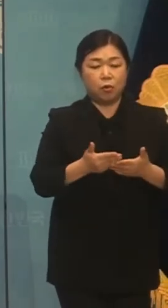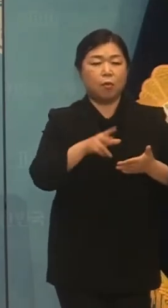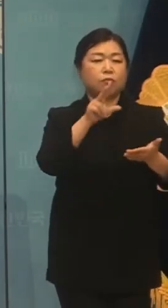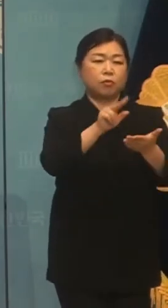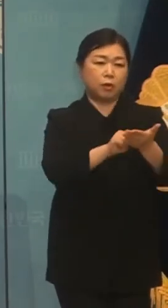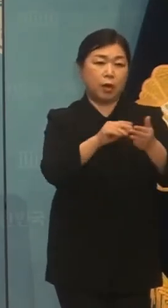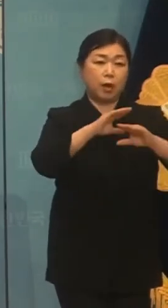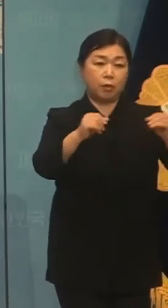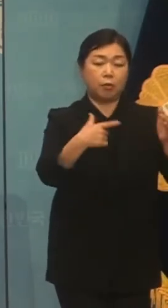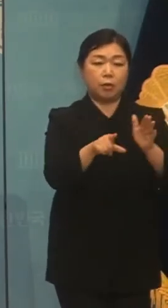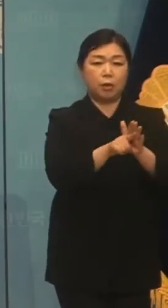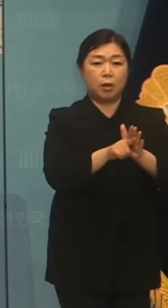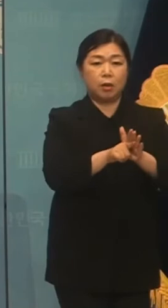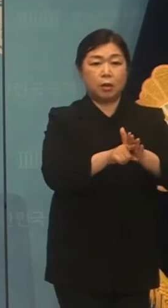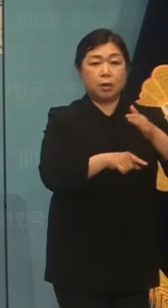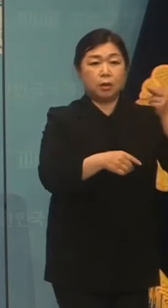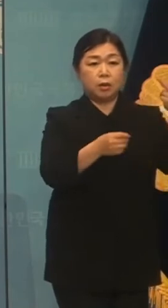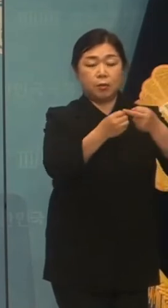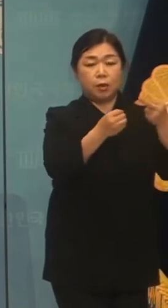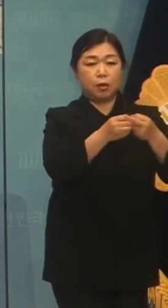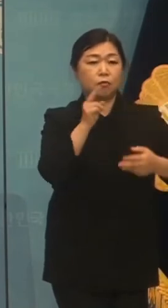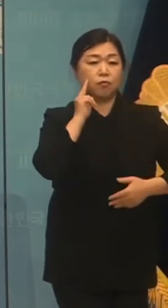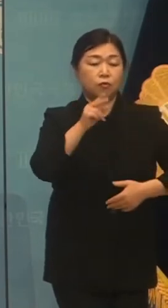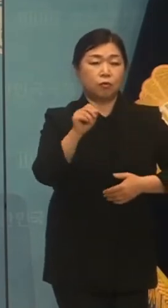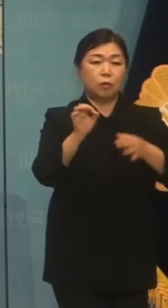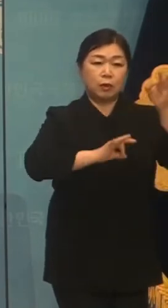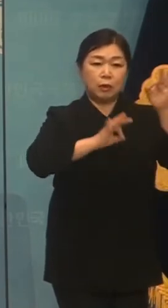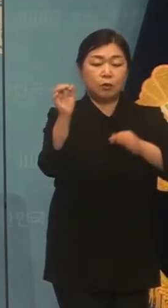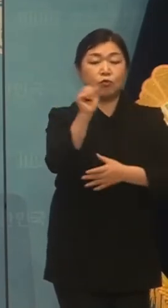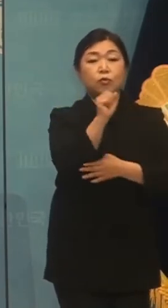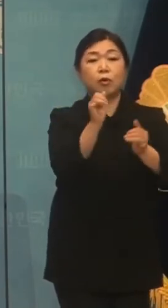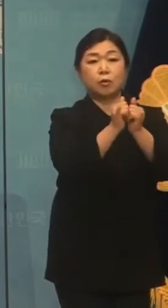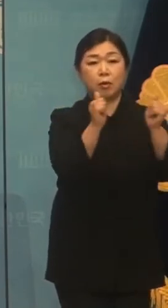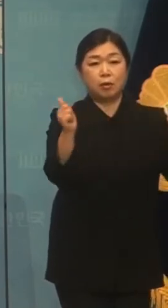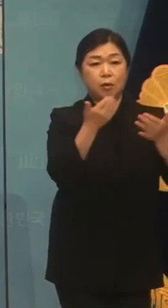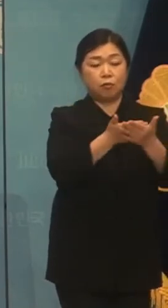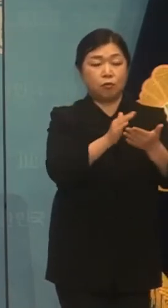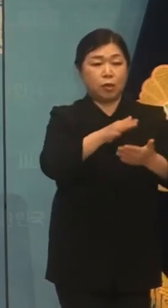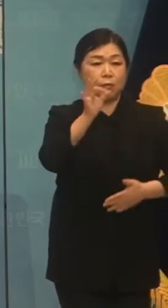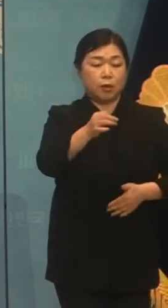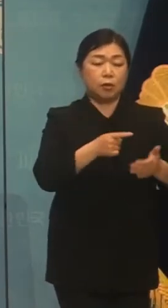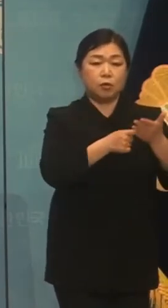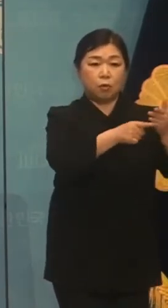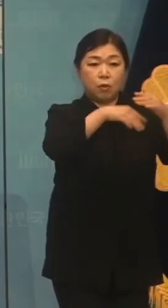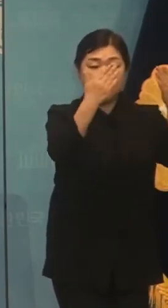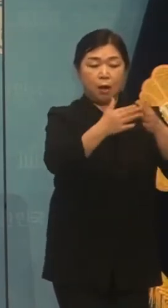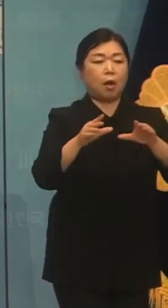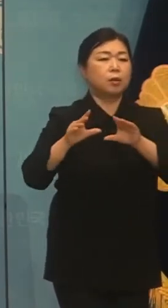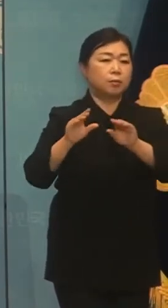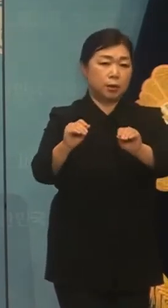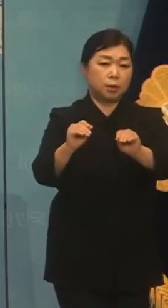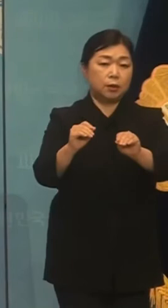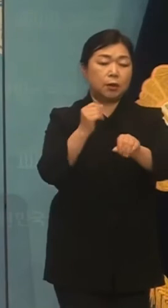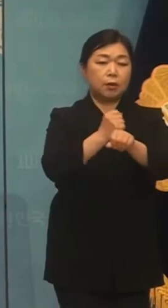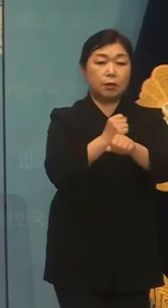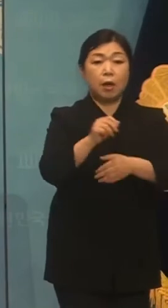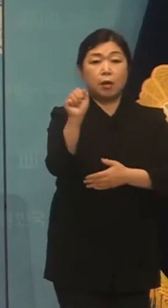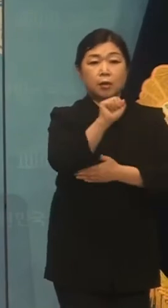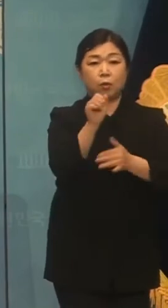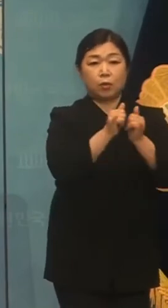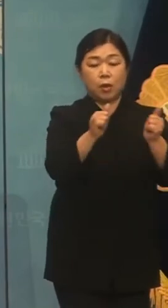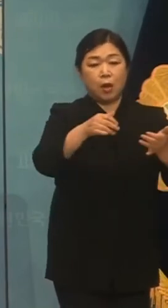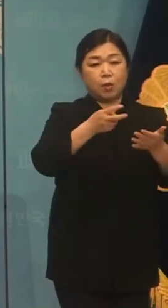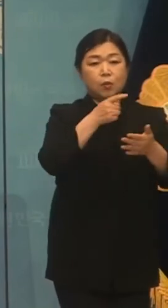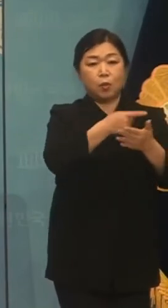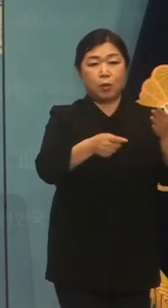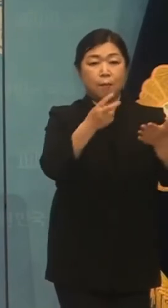12대 중과실 가해 운전자의 수리비 정부를 전면 범죄하는 자동차 소환의